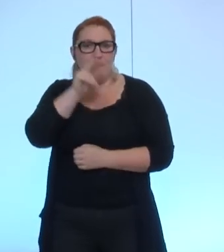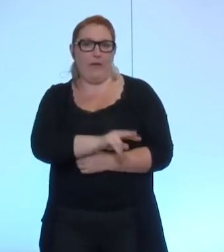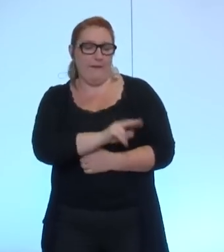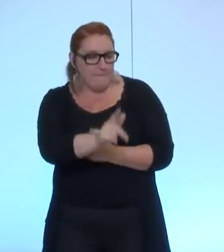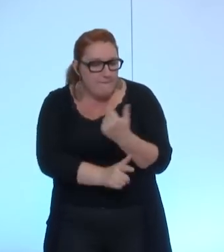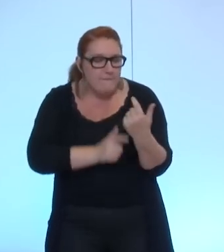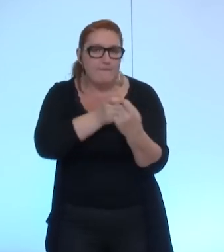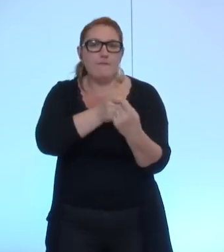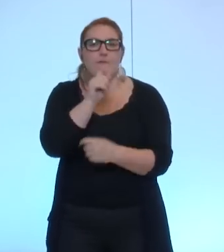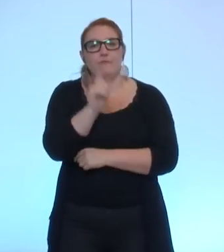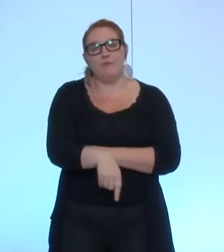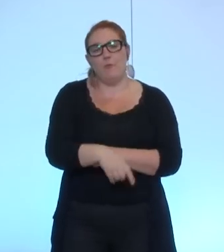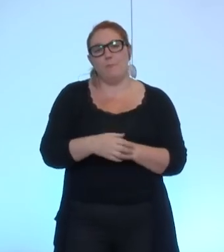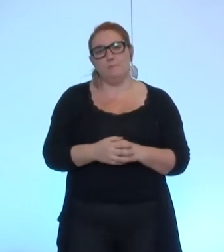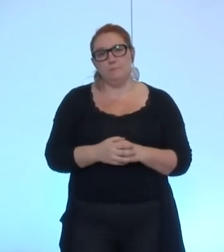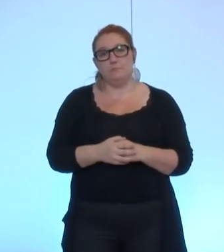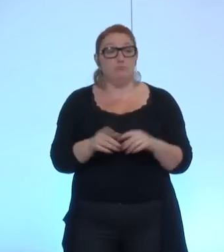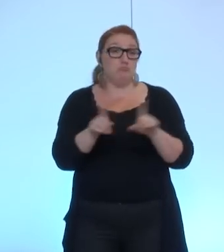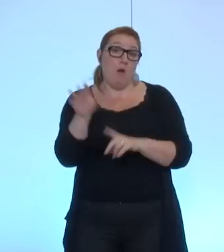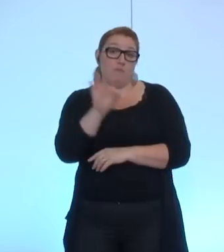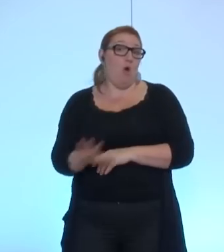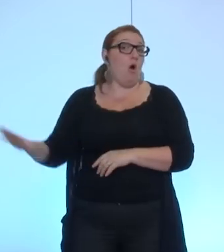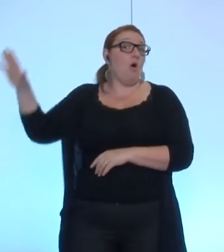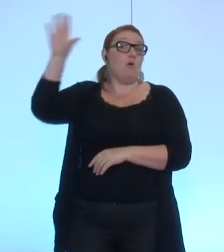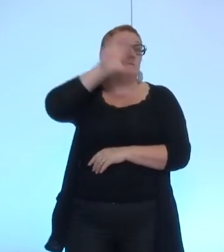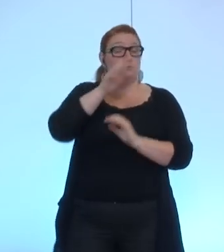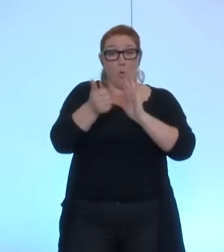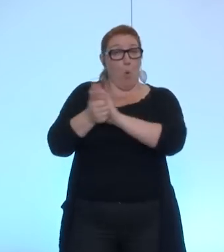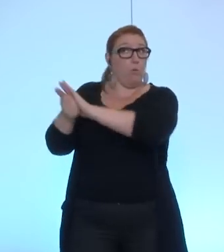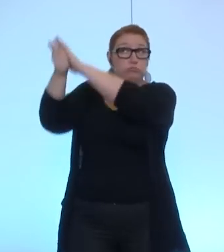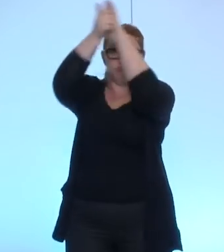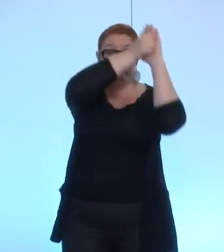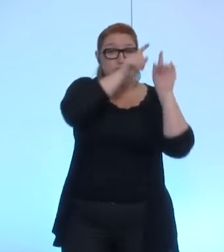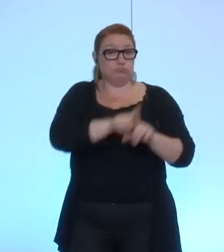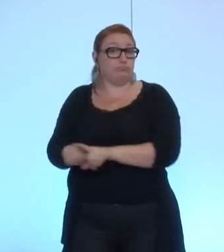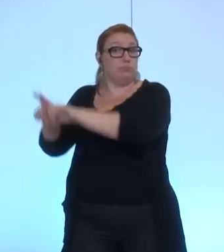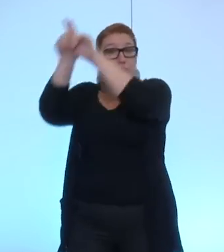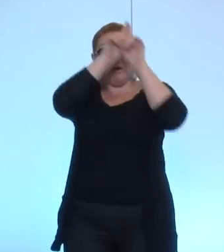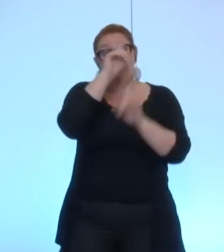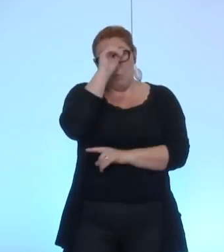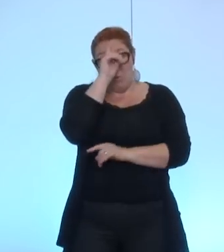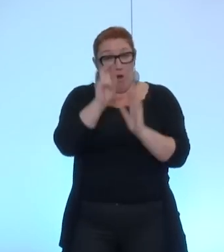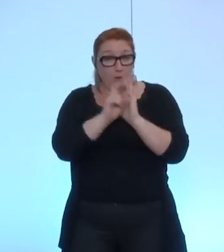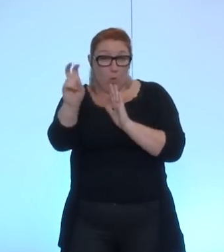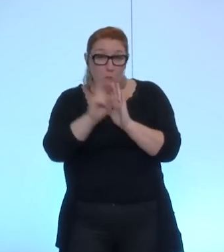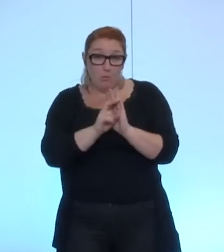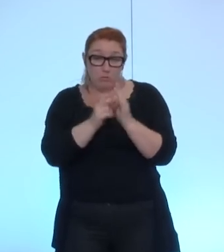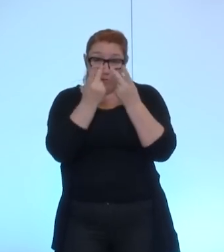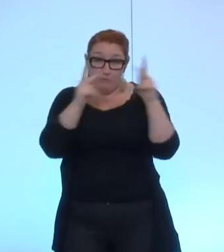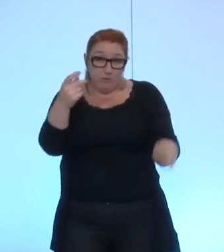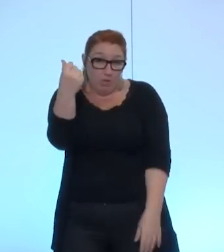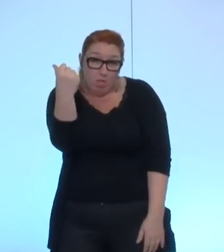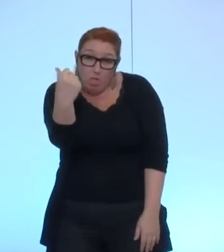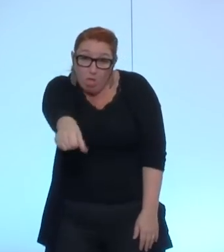et qui sont d'ailleurs les mêmes partout en France parce que Grenoble était bien la seule ville qui a été